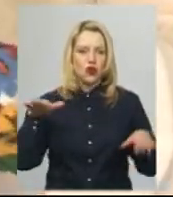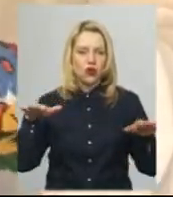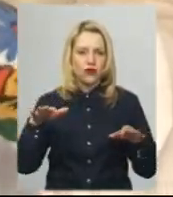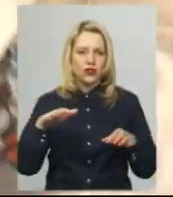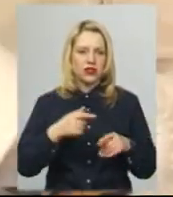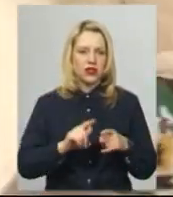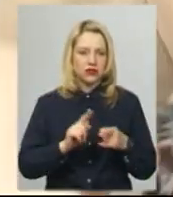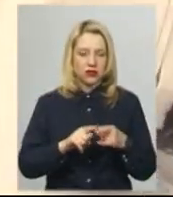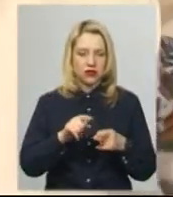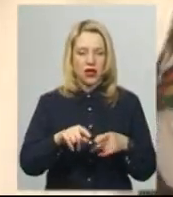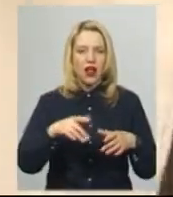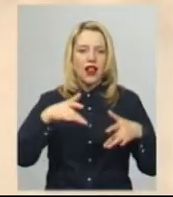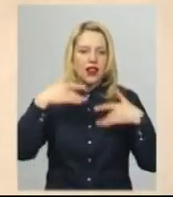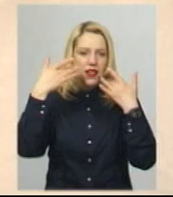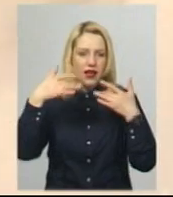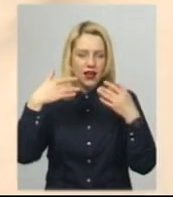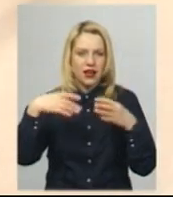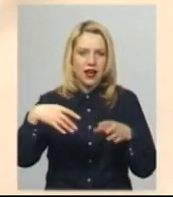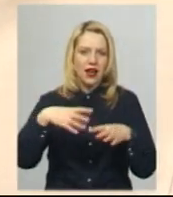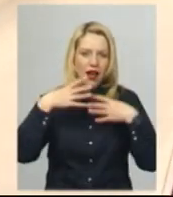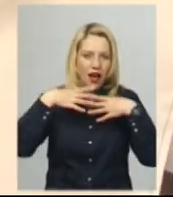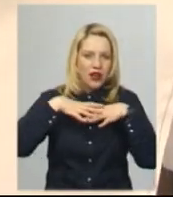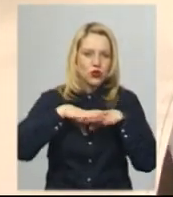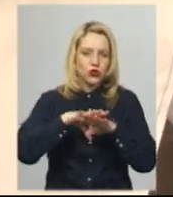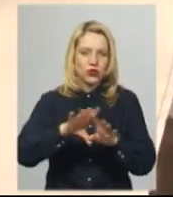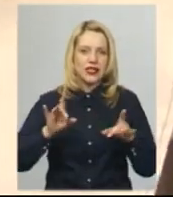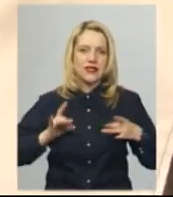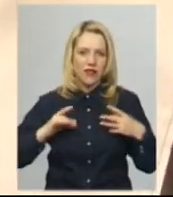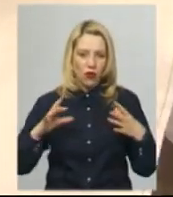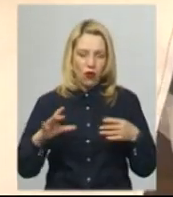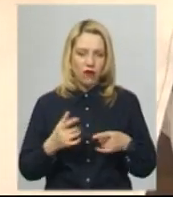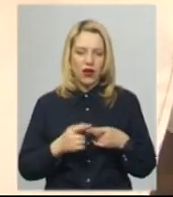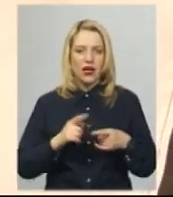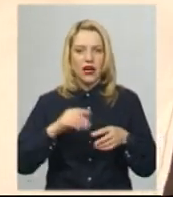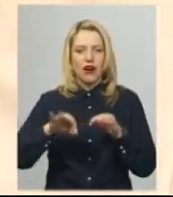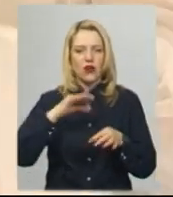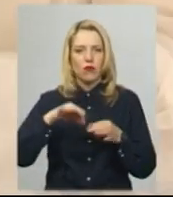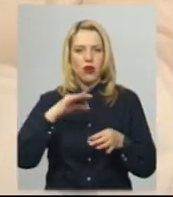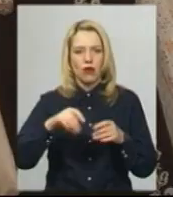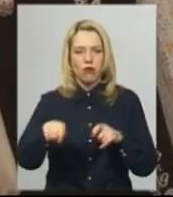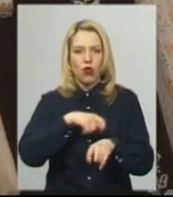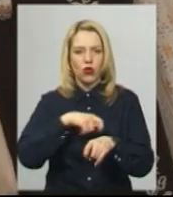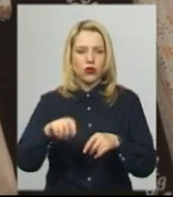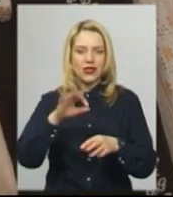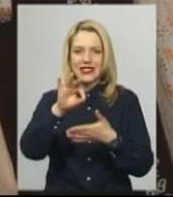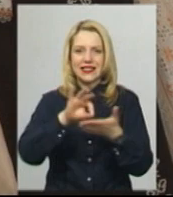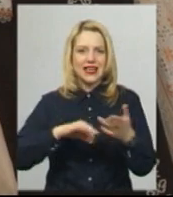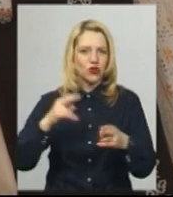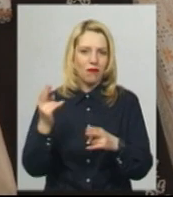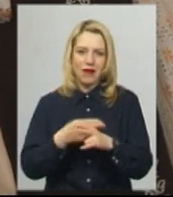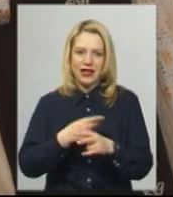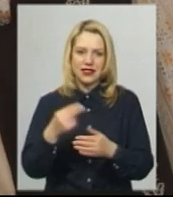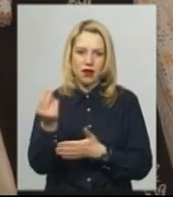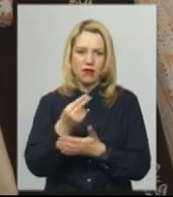легка і така святкова. Вишиваю я на полотні одразу без малюнка. Ручна вже,